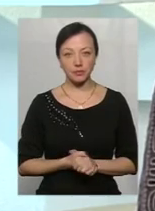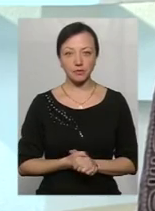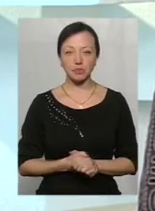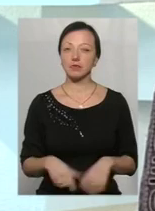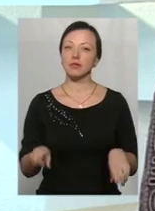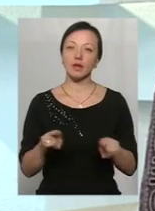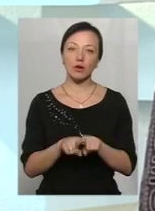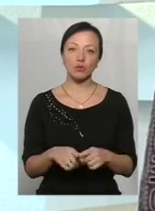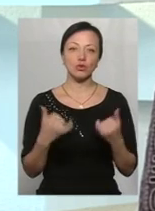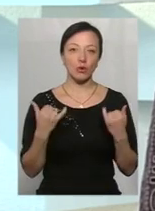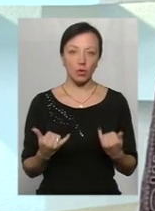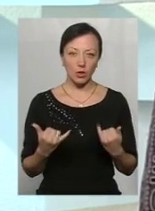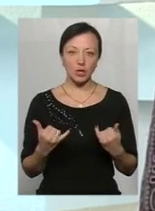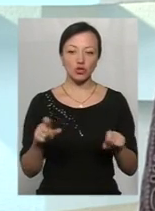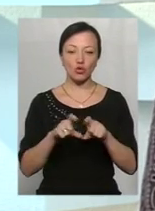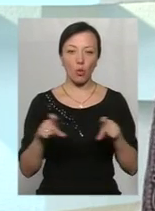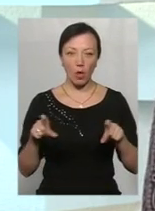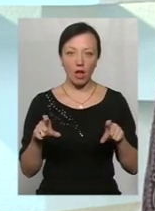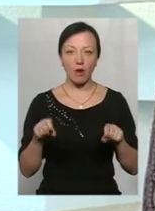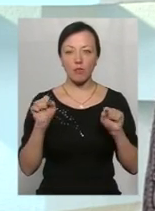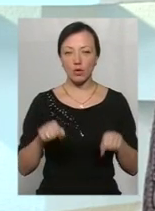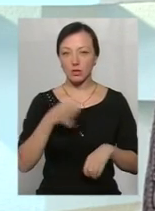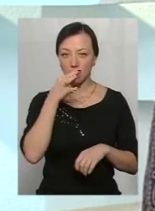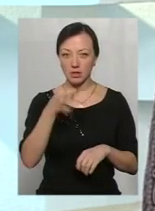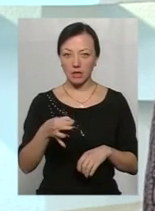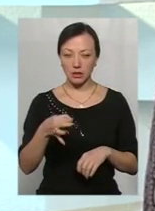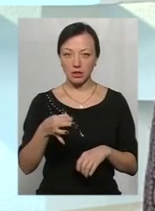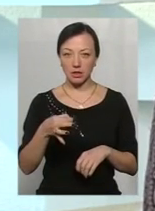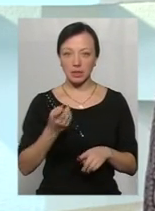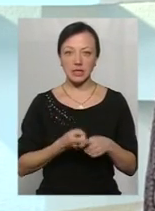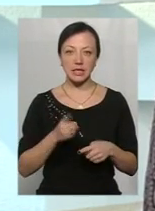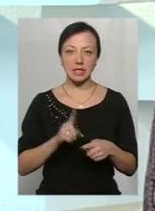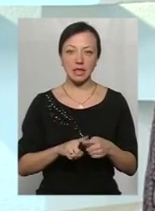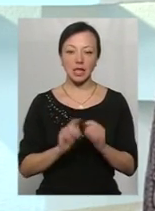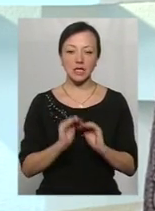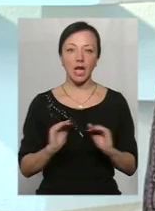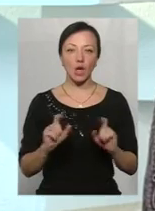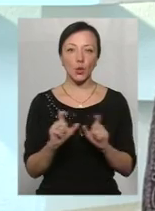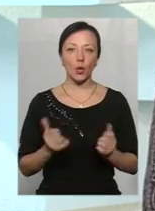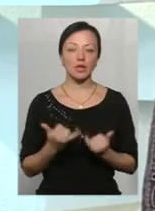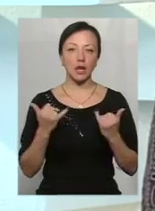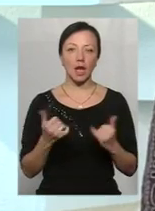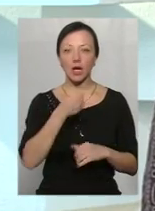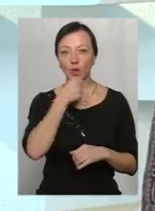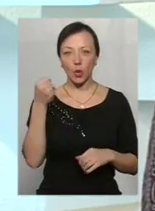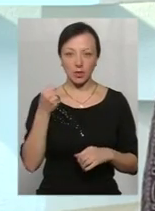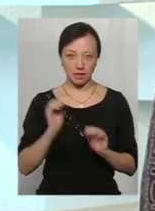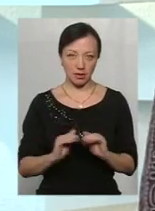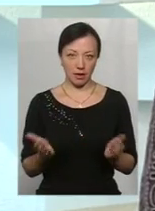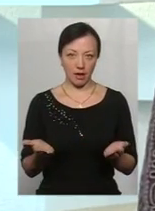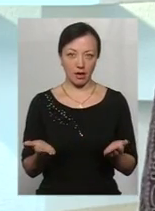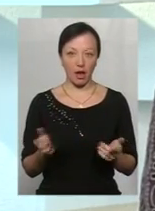Також сьогодні школа – це садок для дорослих дітей